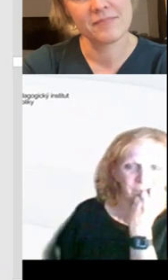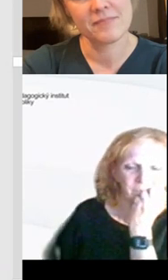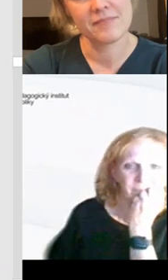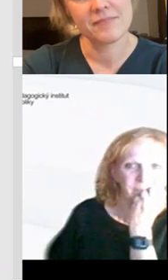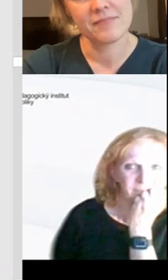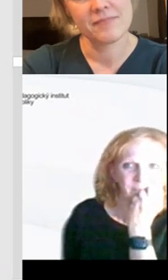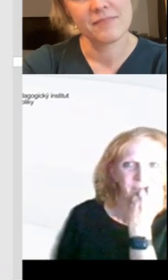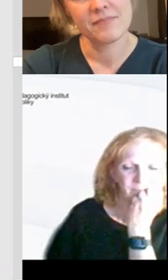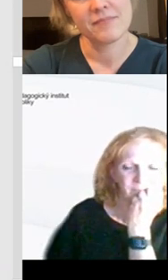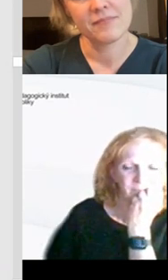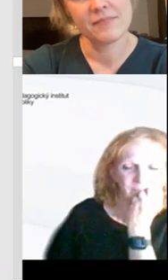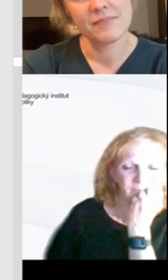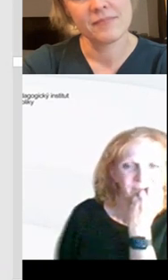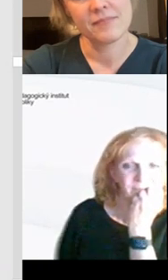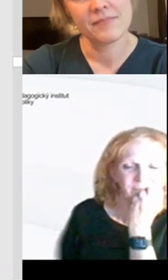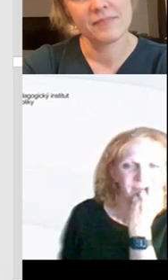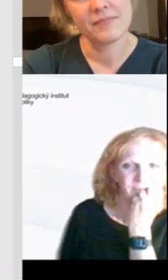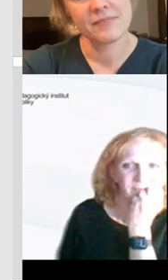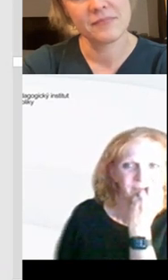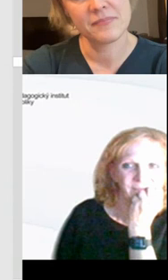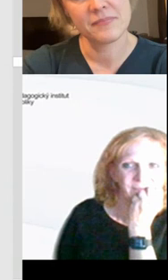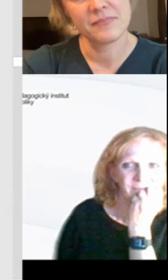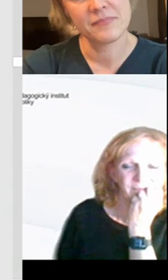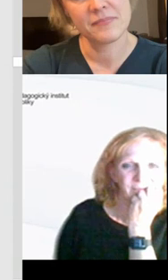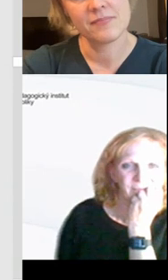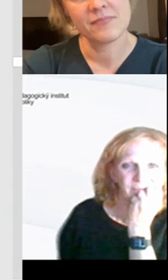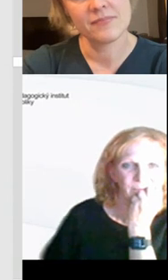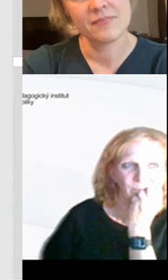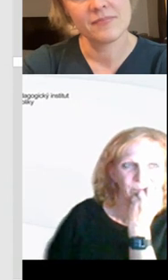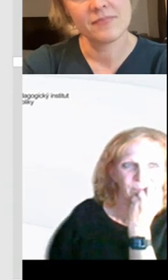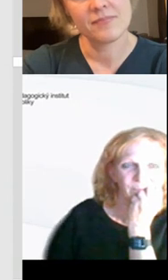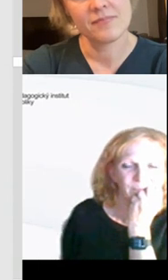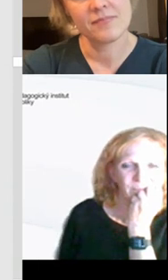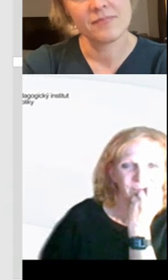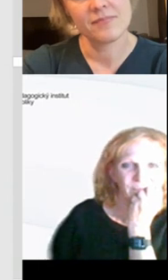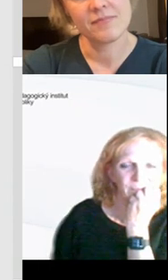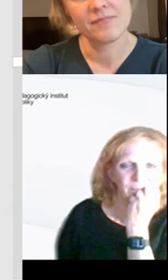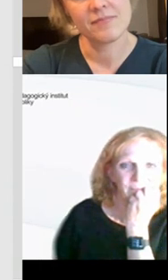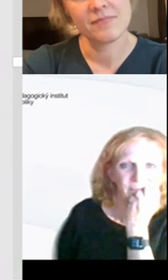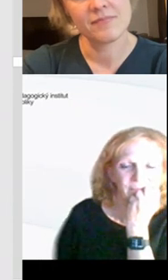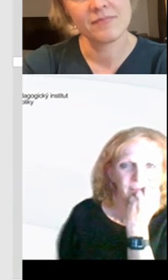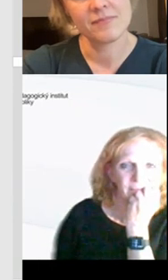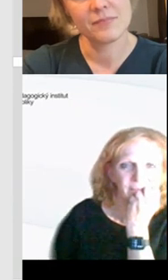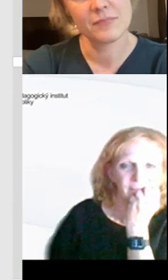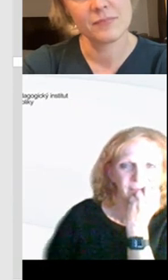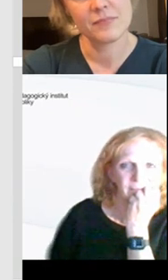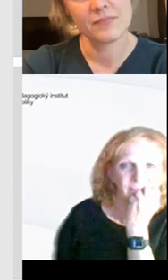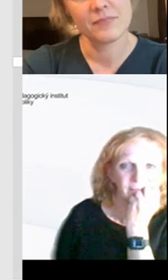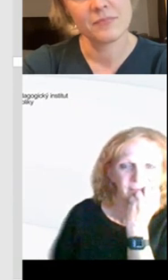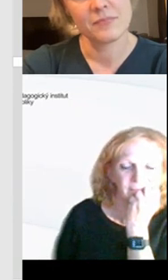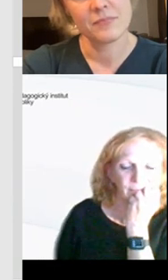dokazovat, tak nám přijde, že toho máme strašně moc tam, nebo jestli jsme se do toho nějak prohňácali víc, máme ten